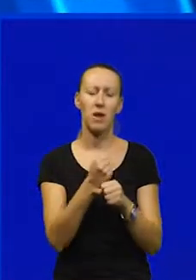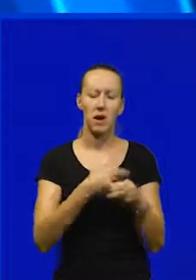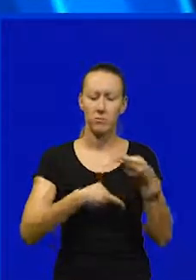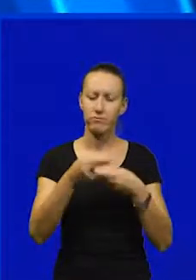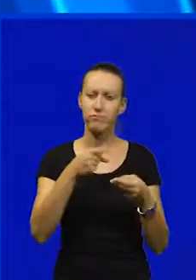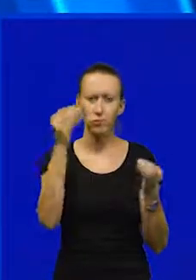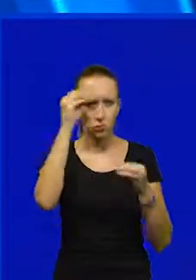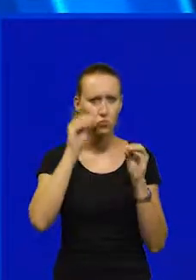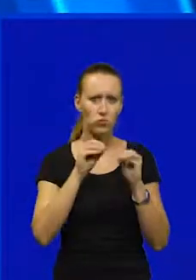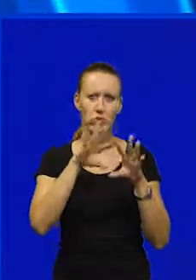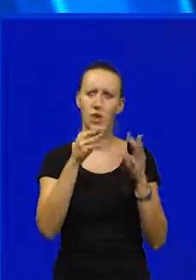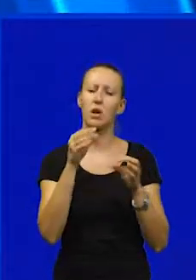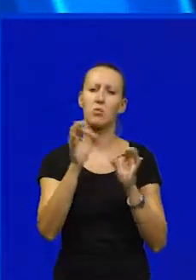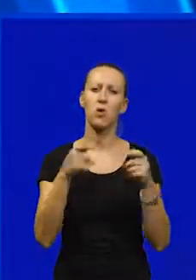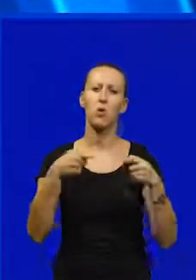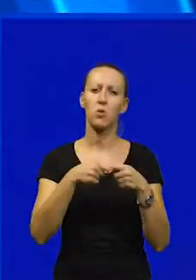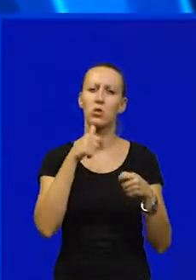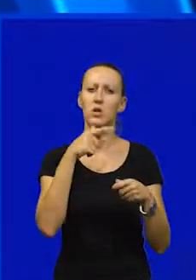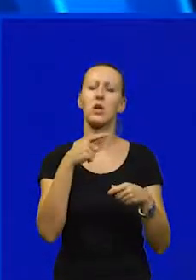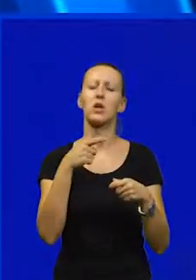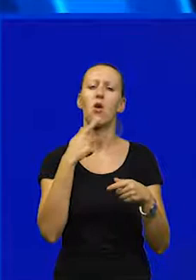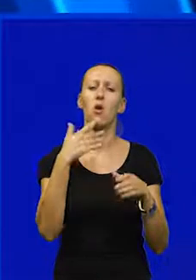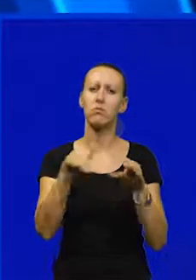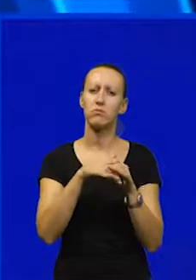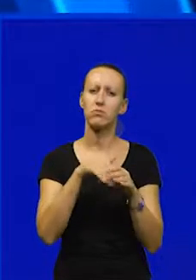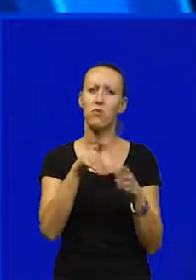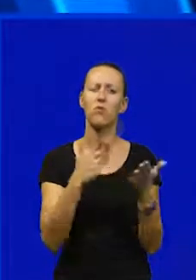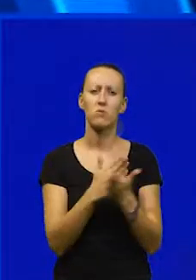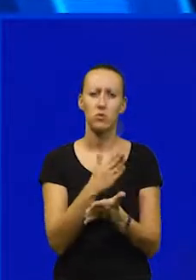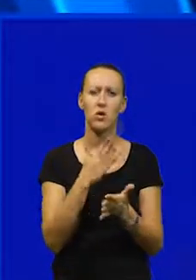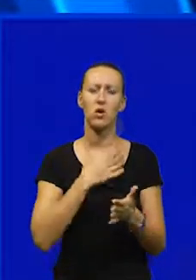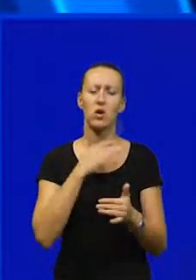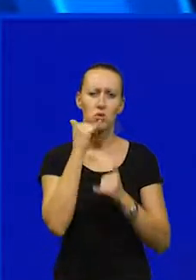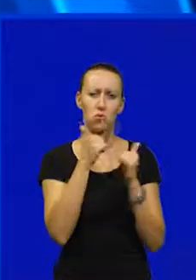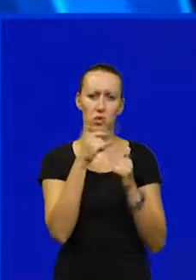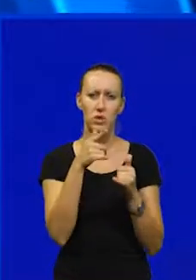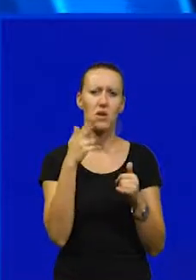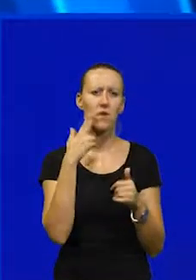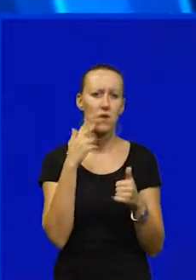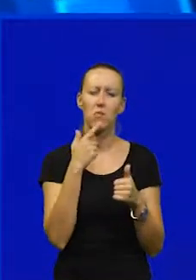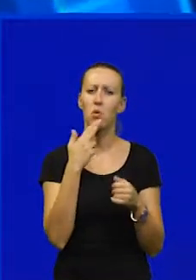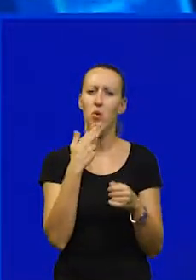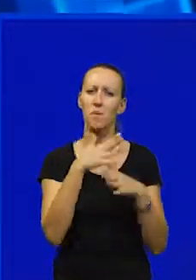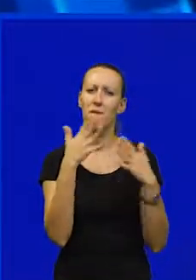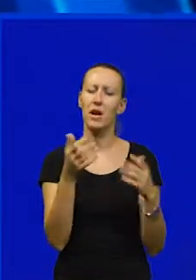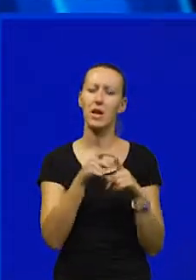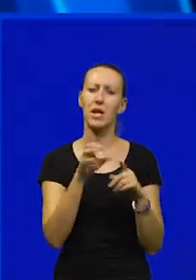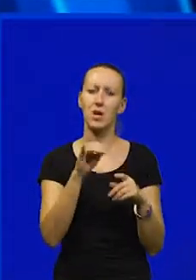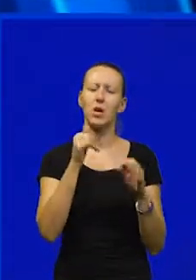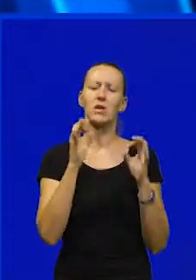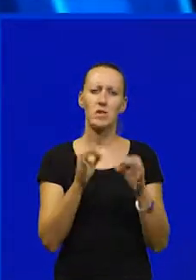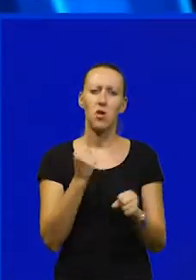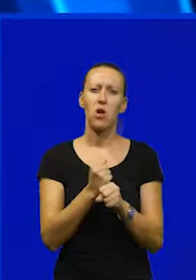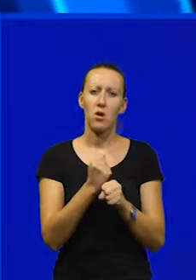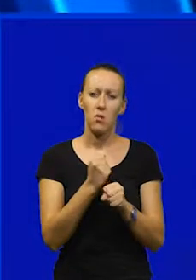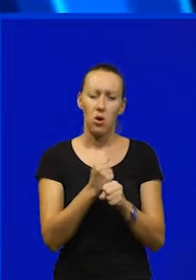S toga su u cijeli projekt uključeni i poslodavci. U ovom slučaju naše turističke kompanije u kojima velikim dijelom siguran